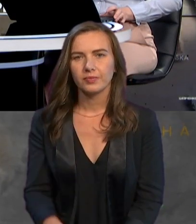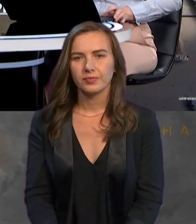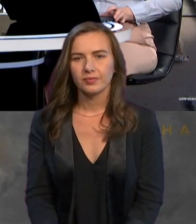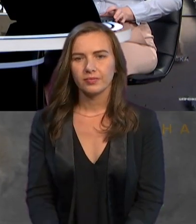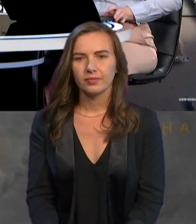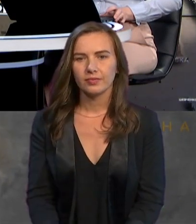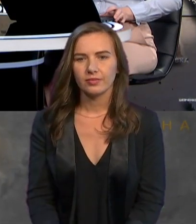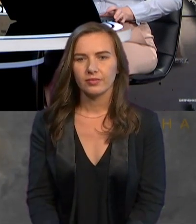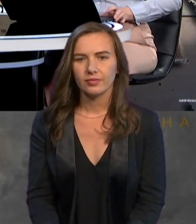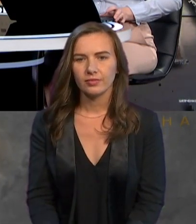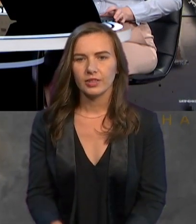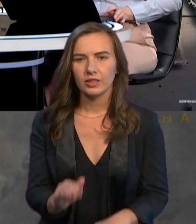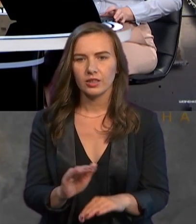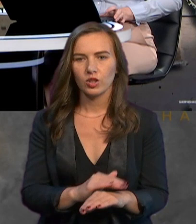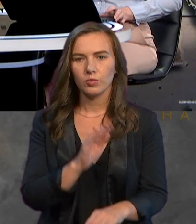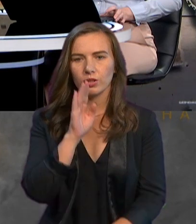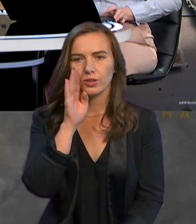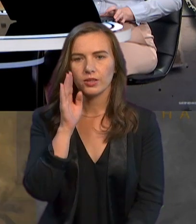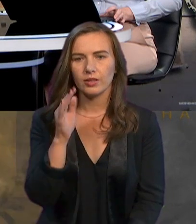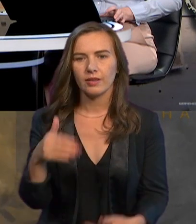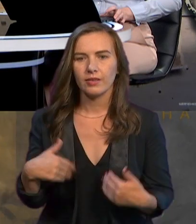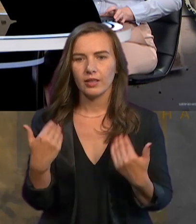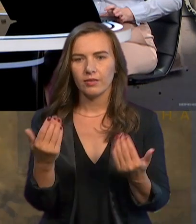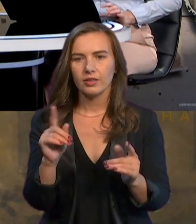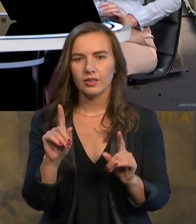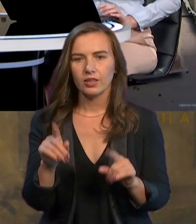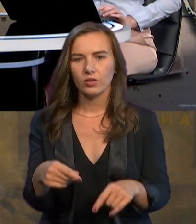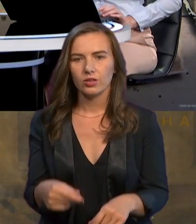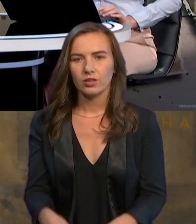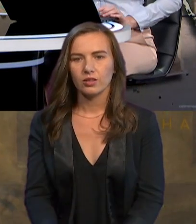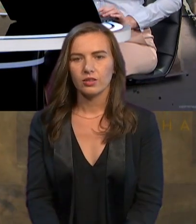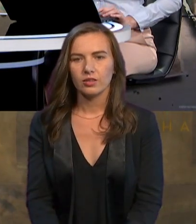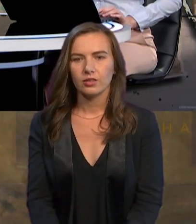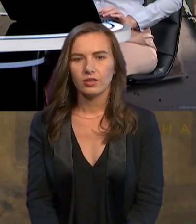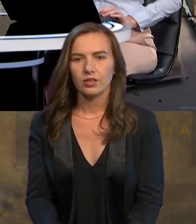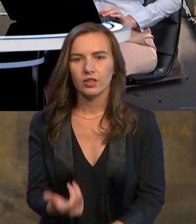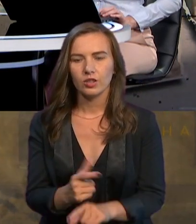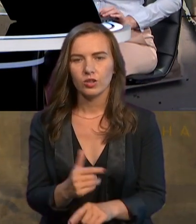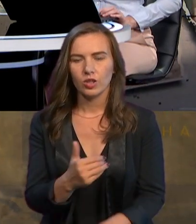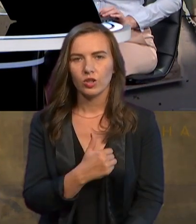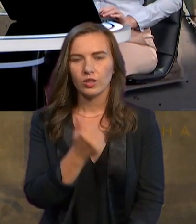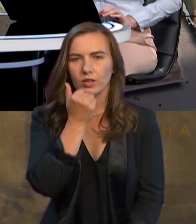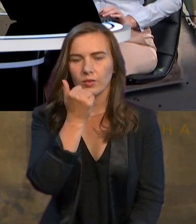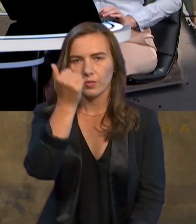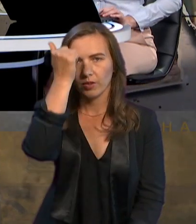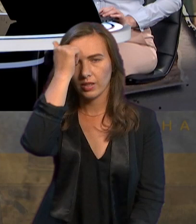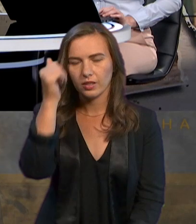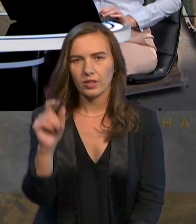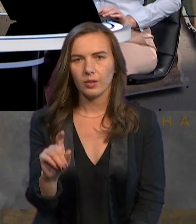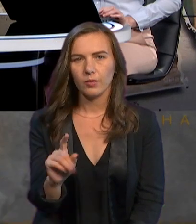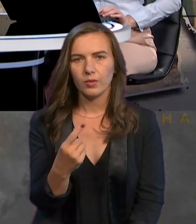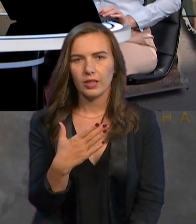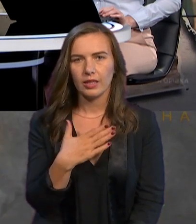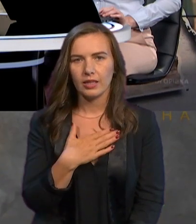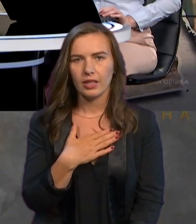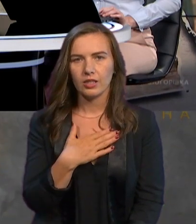Доброго ранку, вітаю вас також. Дуже хотіла подякувати, по-перше, нашому